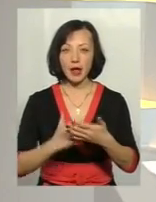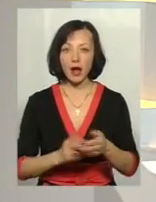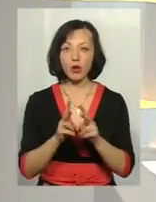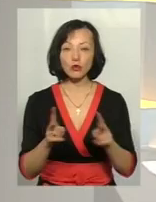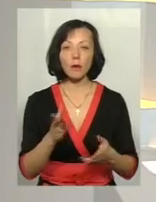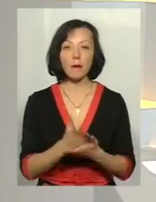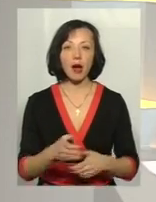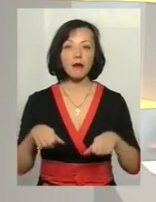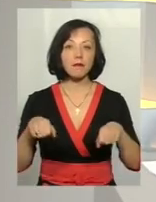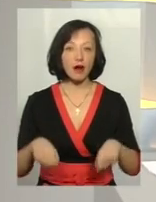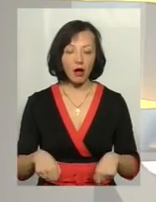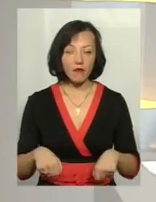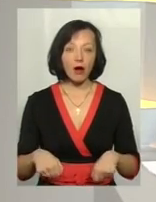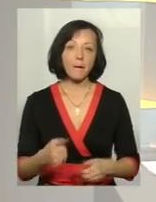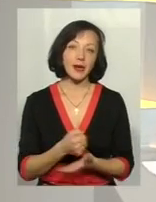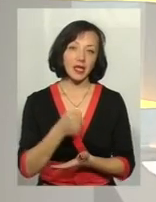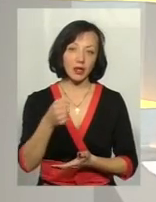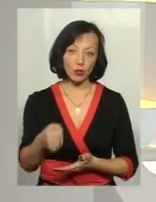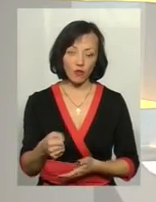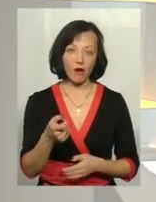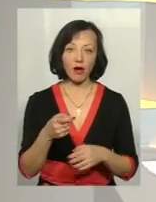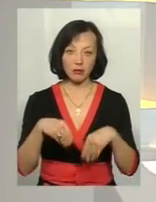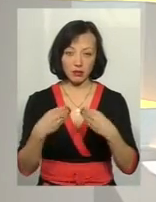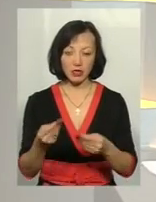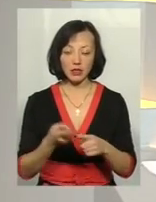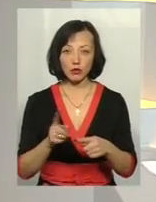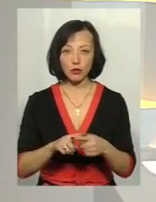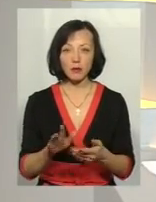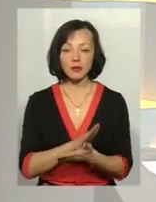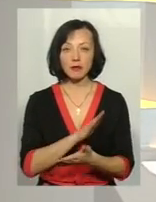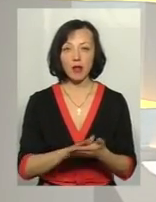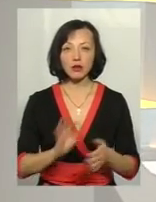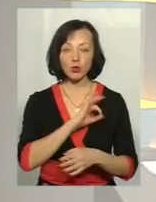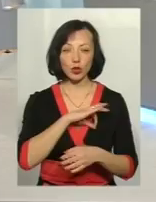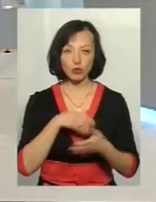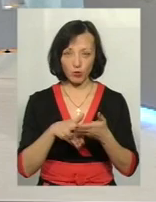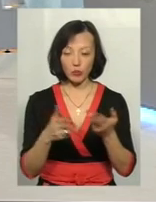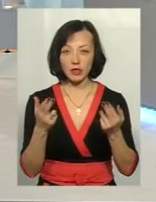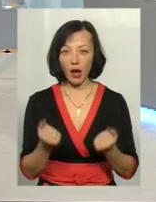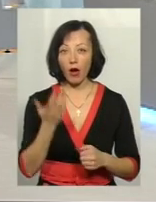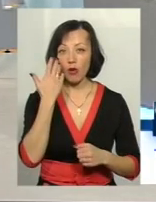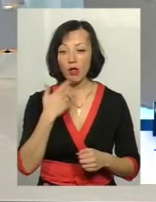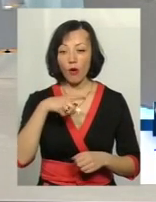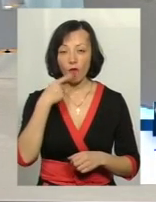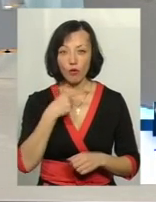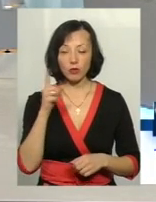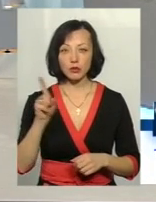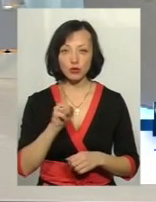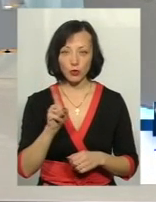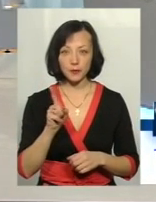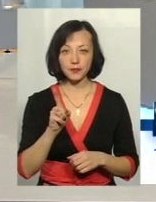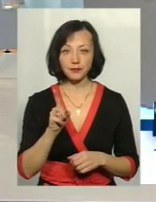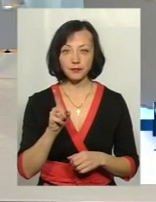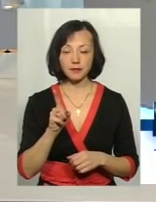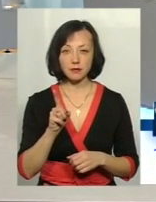має право претендувати на ту безоплатну вторинну правову допомогу. Так, тобто, коли ми говоримо, що, як сказала Вона